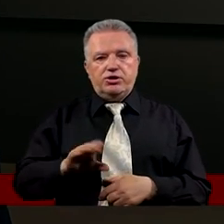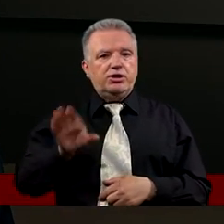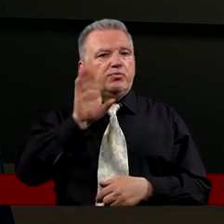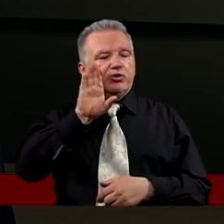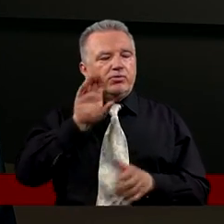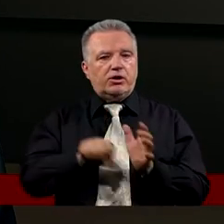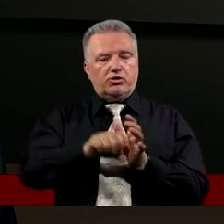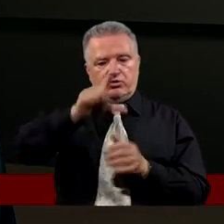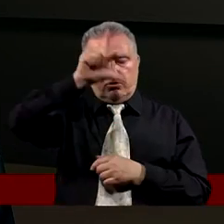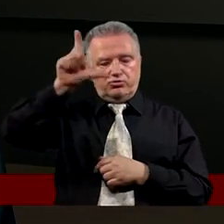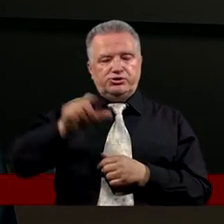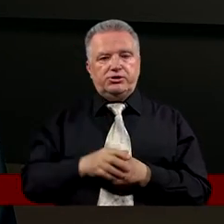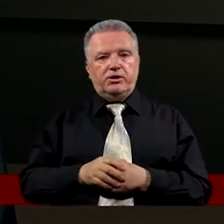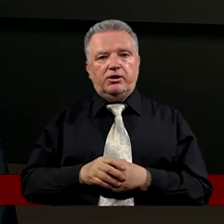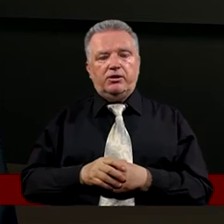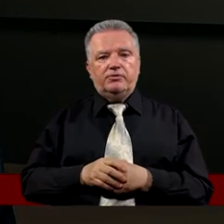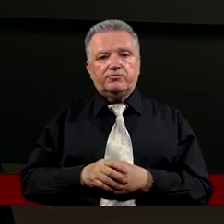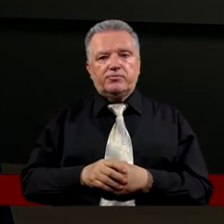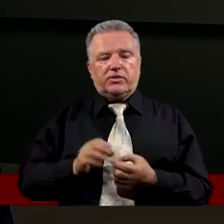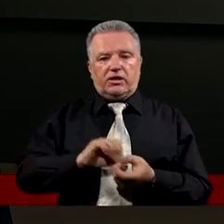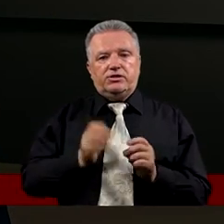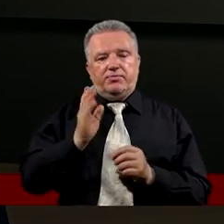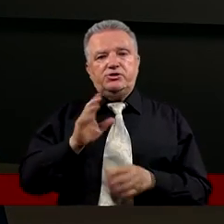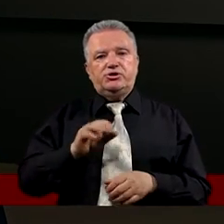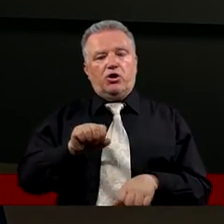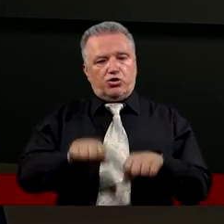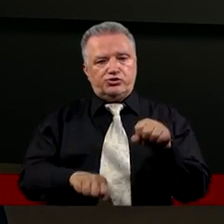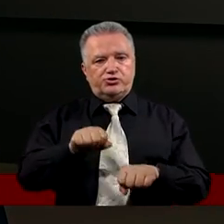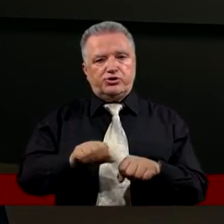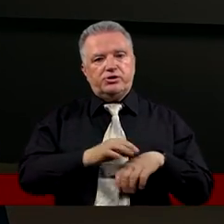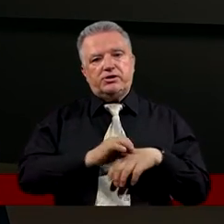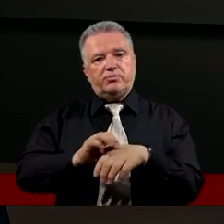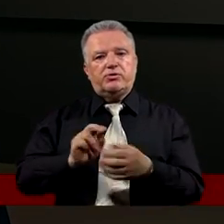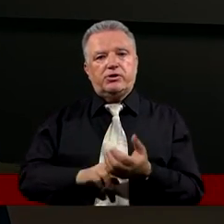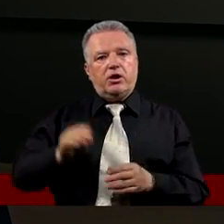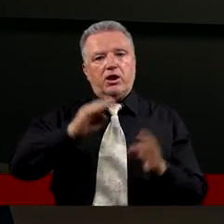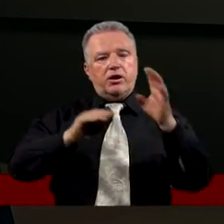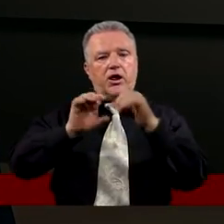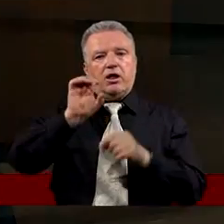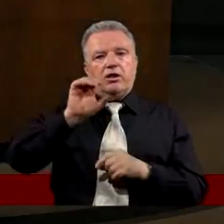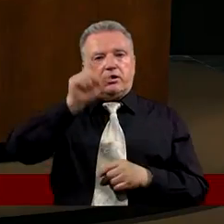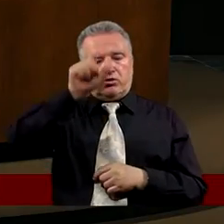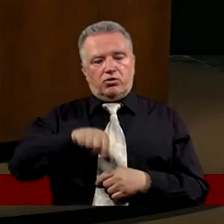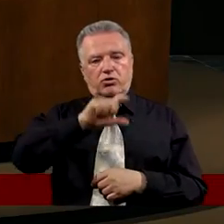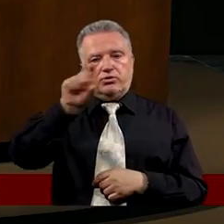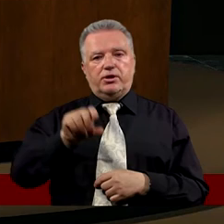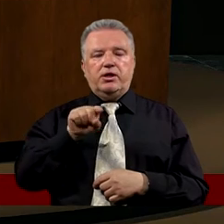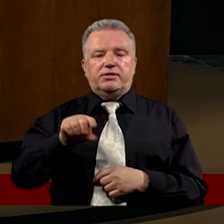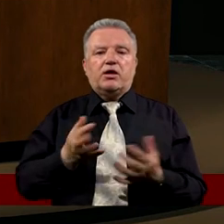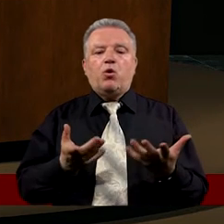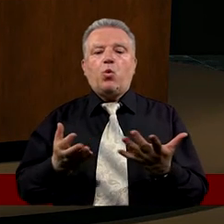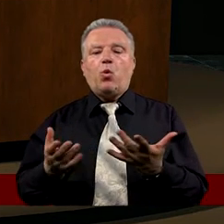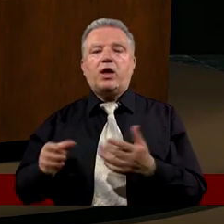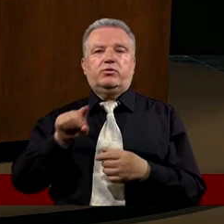Niepodobnego do ludzi W związku z tymi wydarzeniami Gdy zostanie osądzony Zaprowadzony na Golgotę Tak łatwo